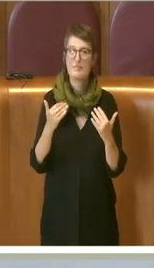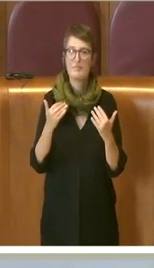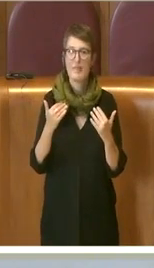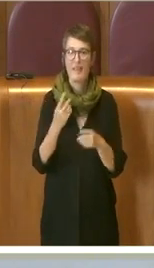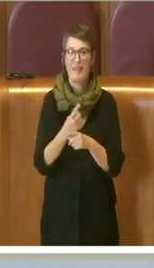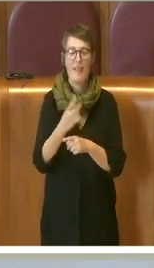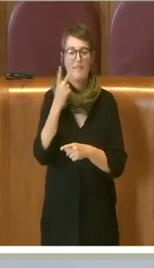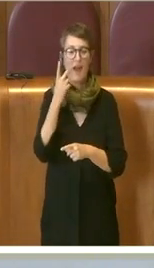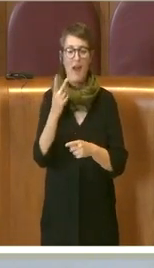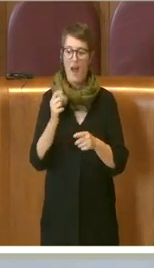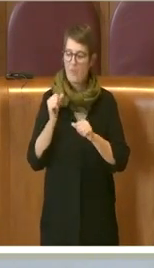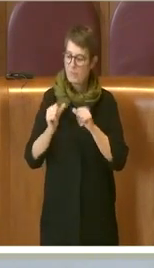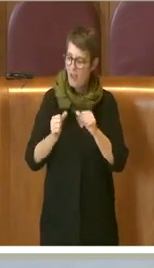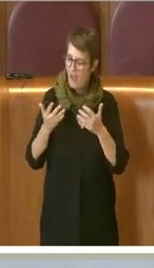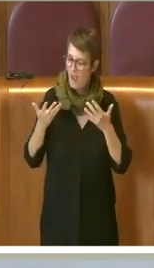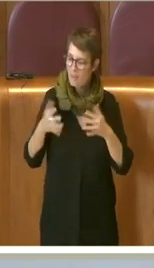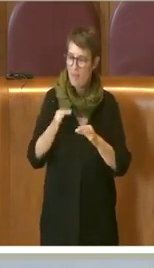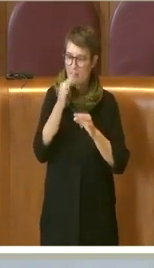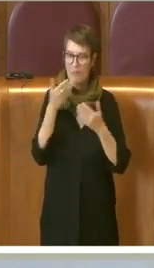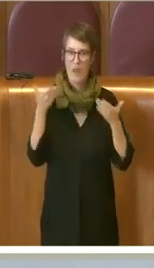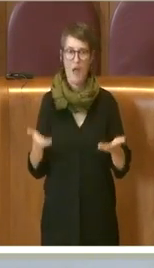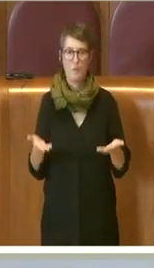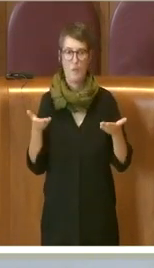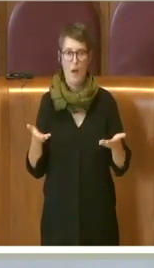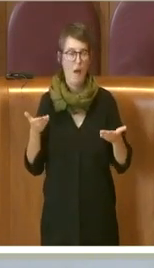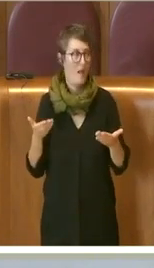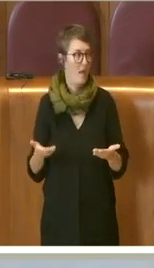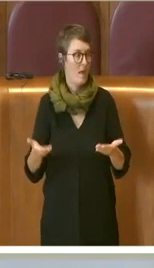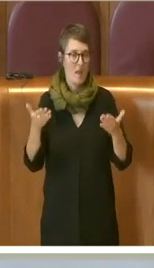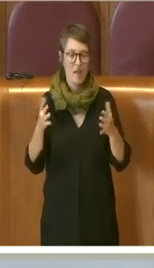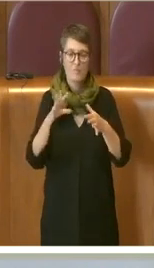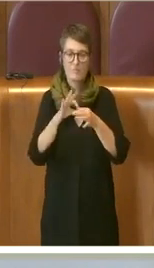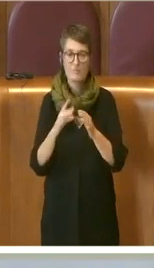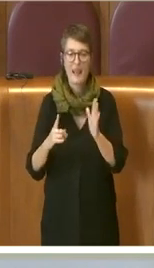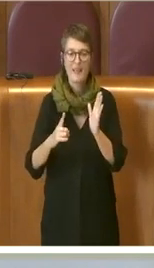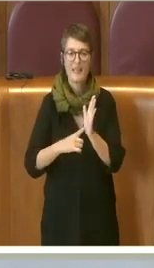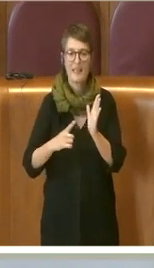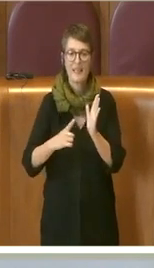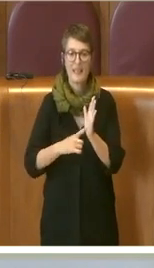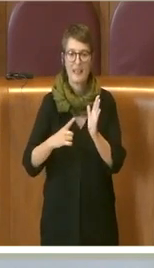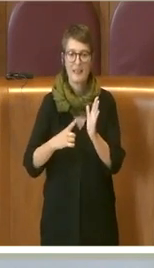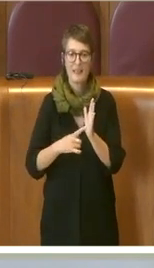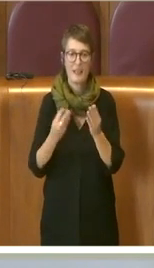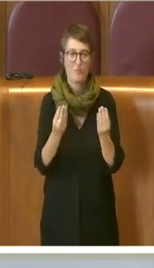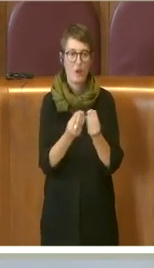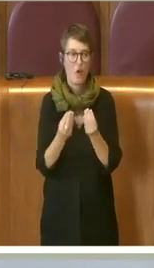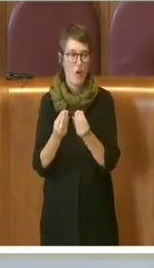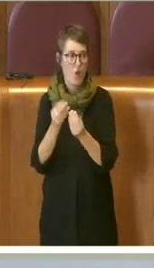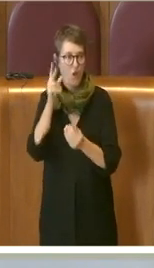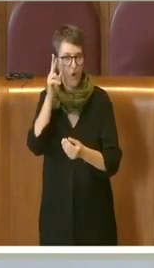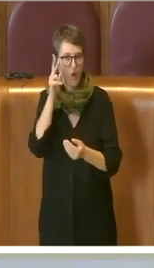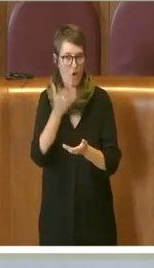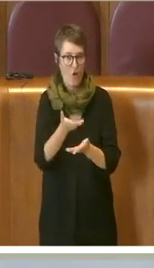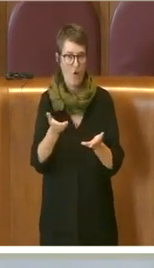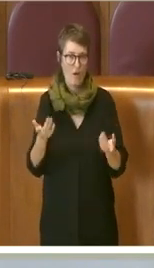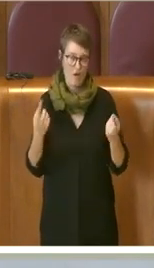che non solo ci mette a passo con i tempi, ma ci mette a passo con i diritti delle nostre colleghe. E' qualcosa